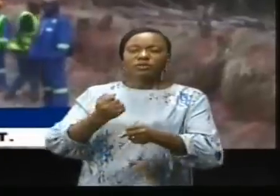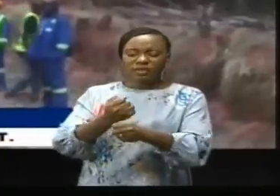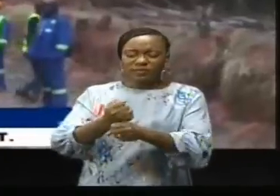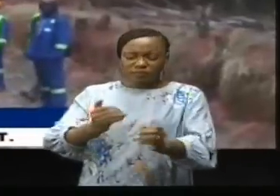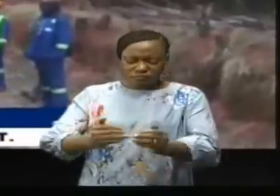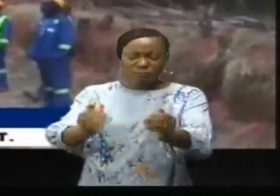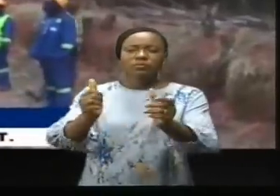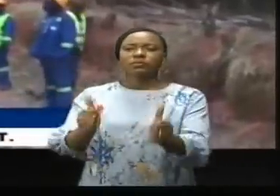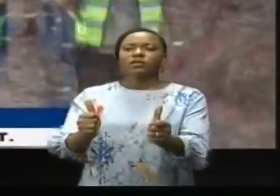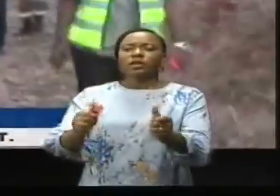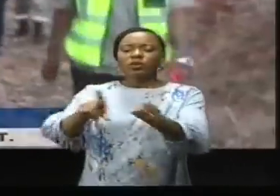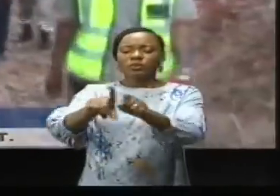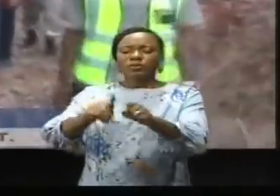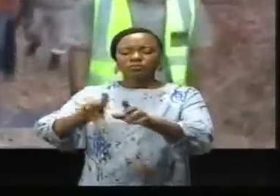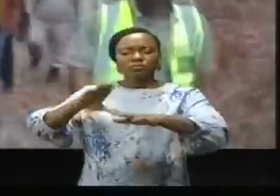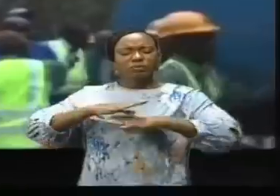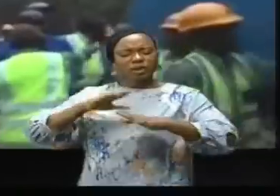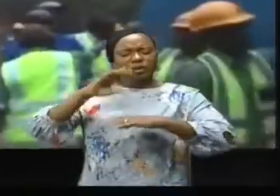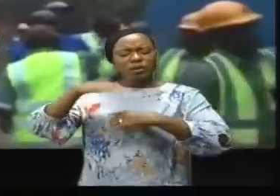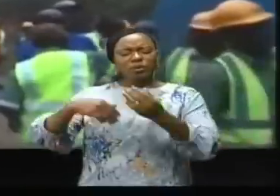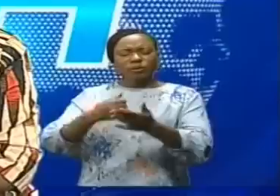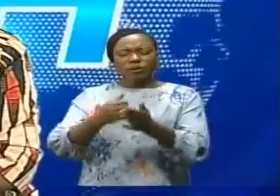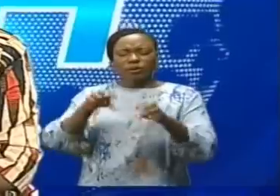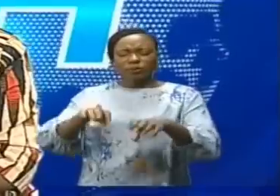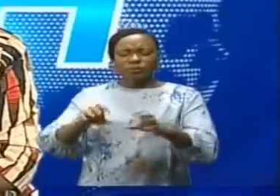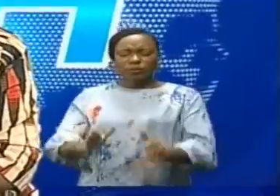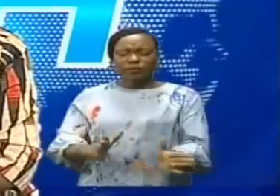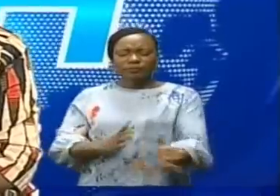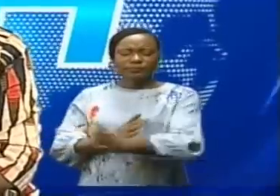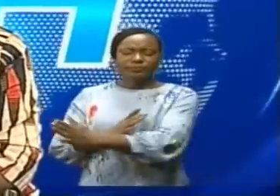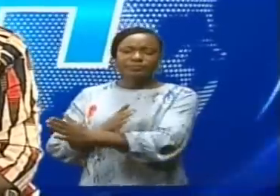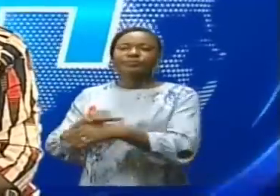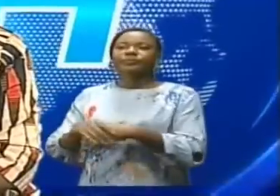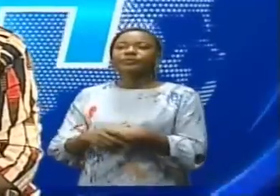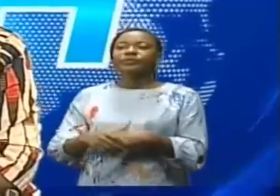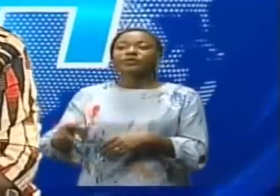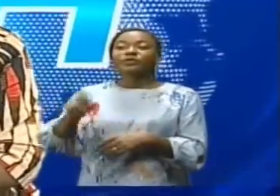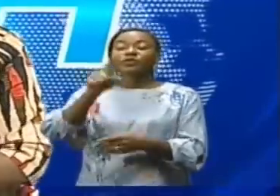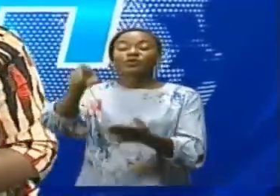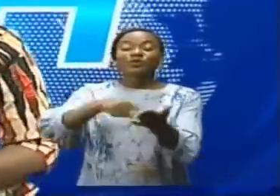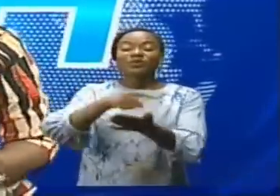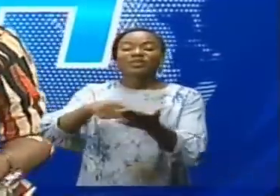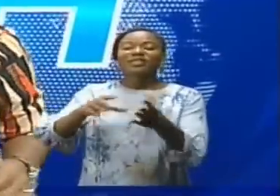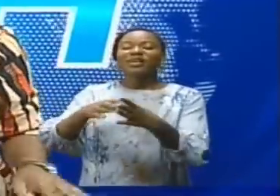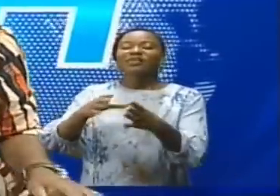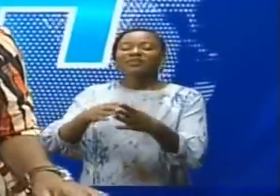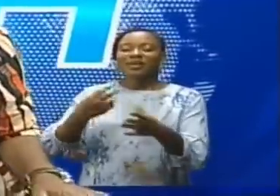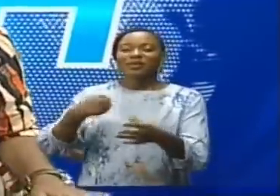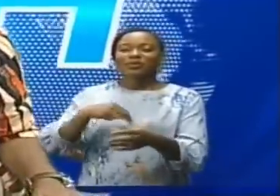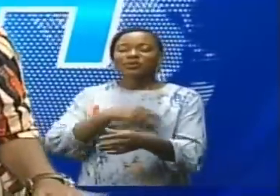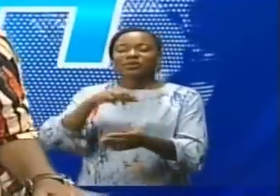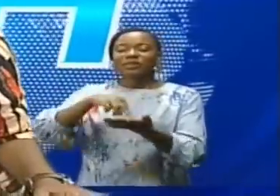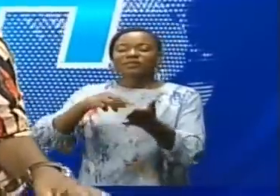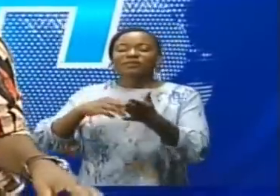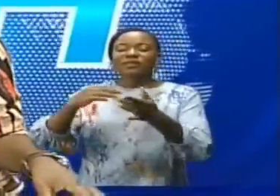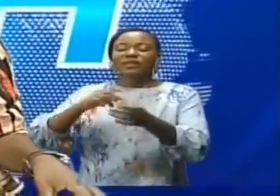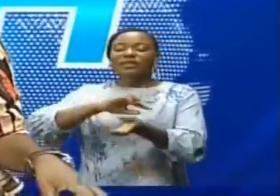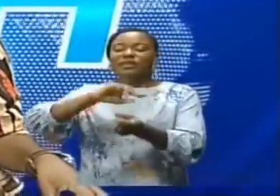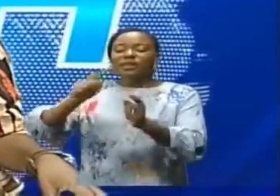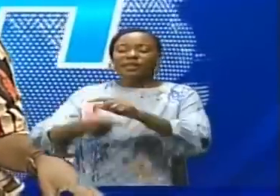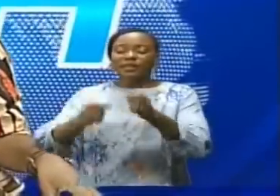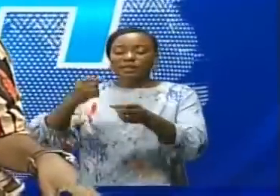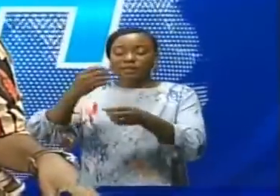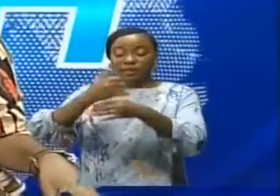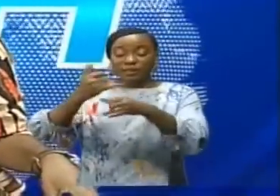va, tant soit peu, soulager la population congolaise. Vous avez corrigé avec moi qu'il s'agissait de la réhabilitation de